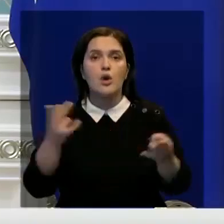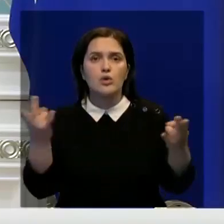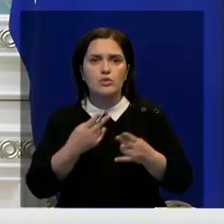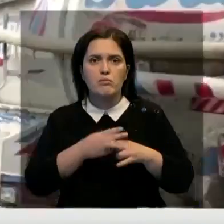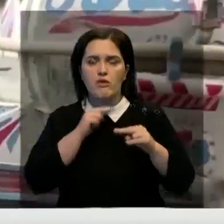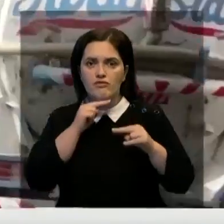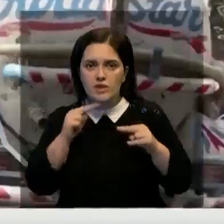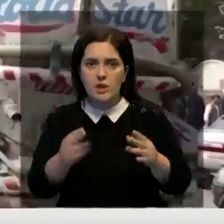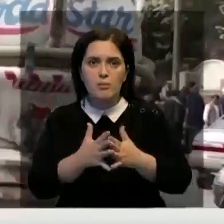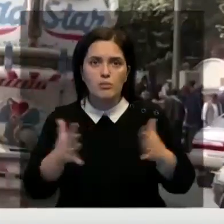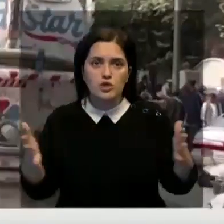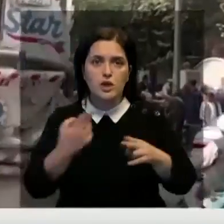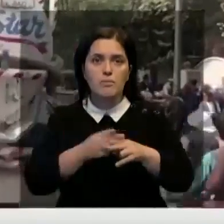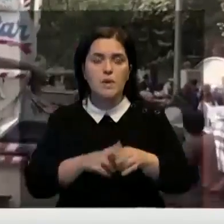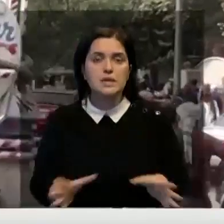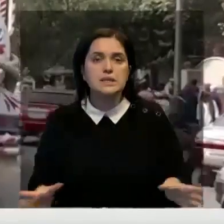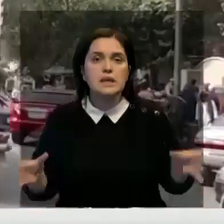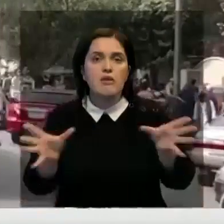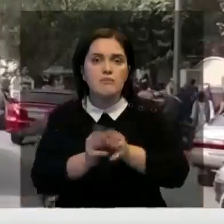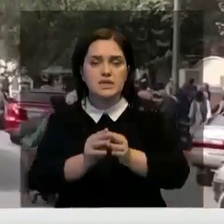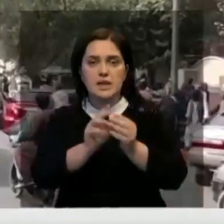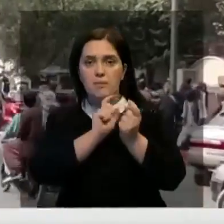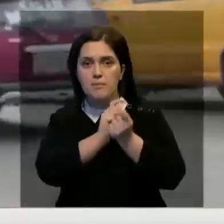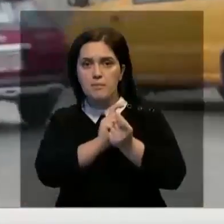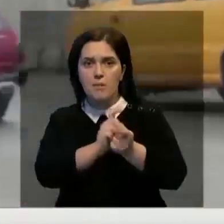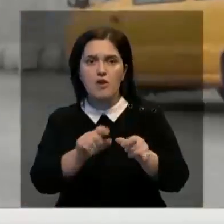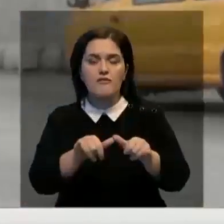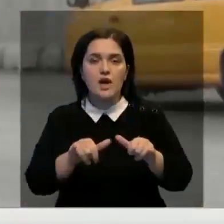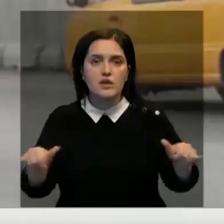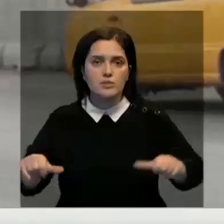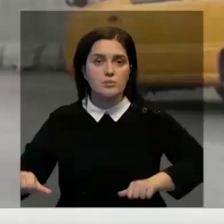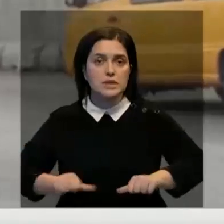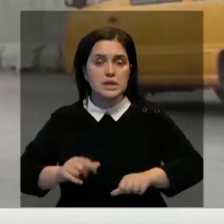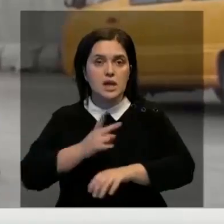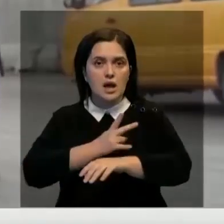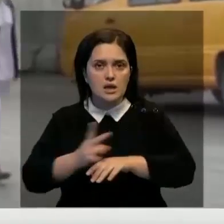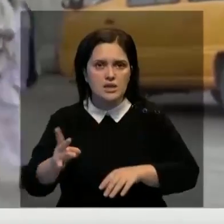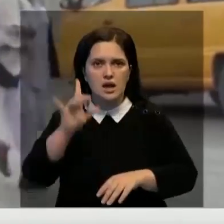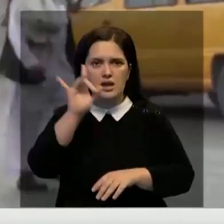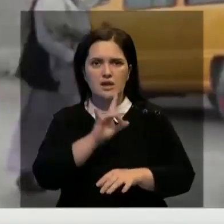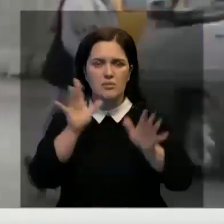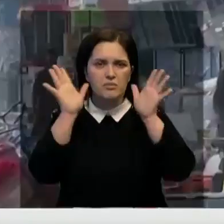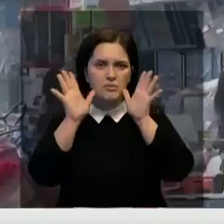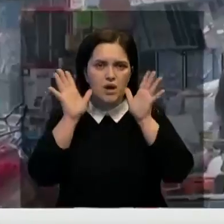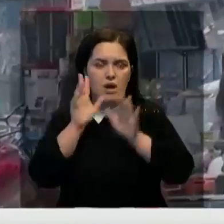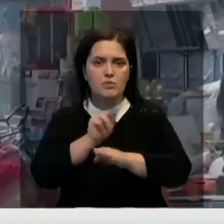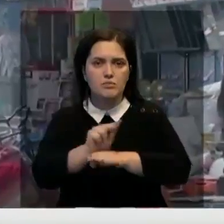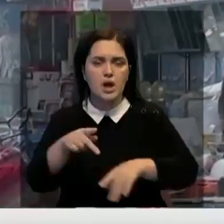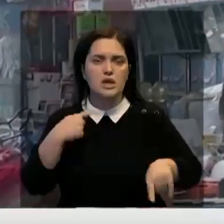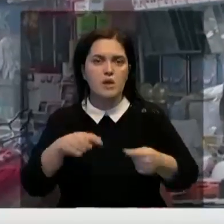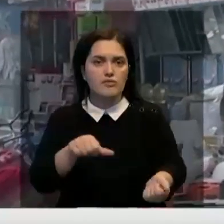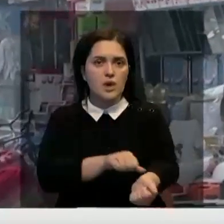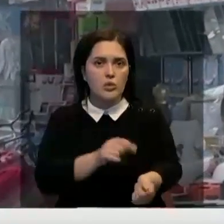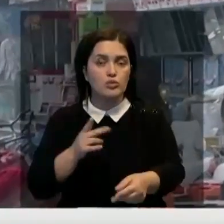акцент следует сделать на вопросах совместного противостояния возросшим вызовам терроризма, религиозного экстремизма, торговли наркотиками.